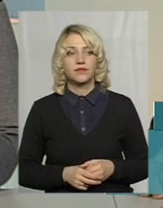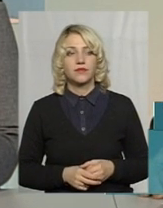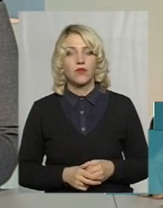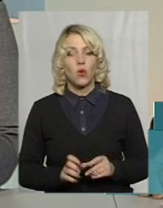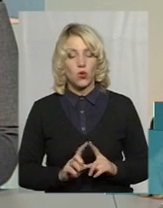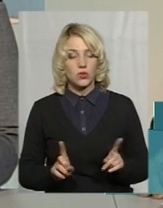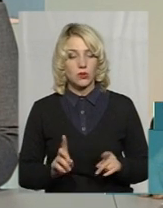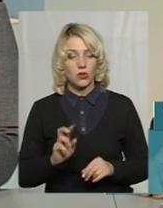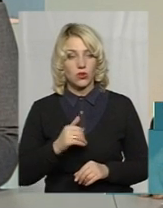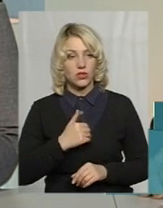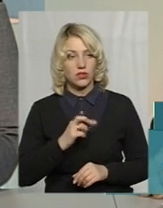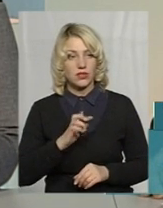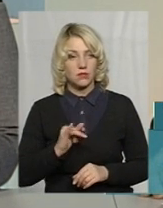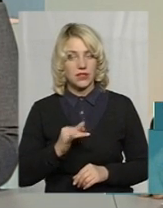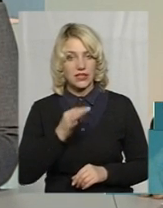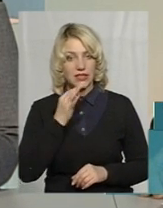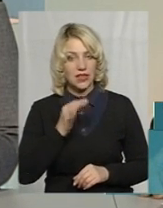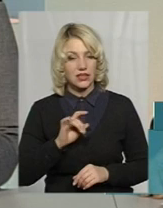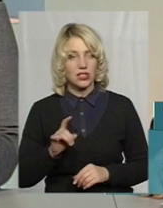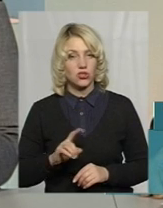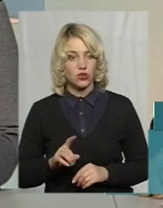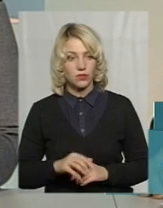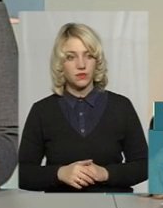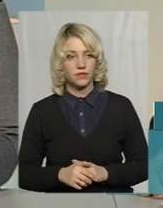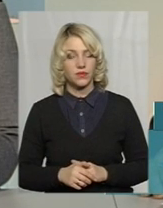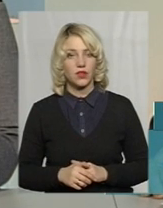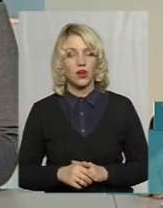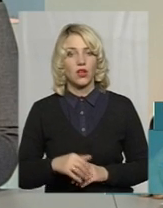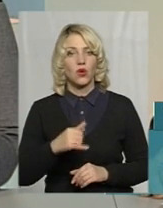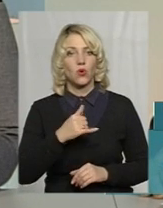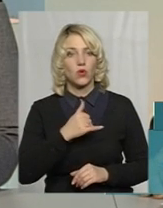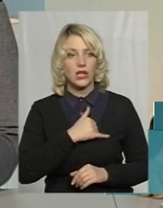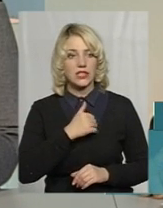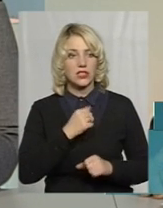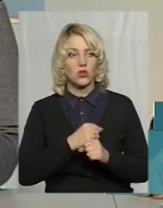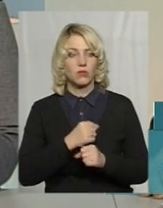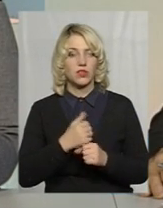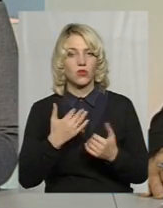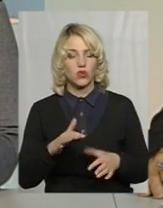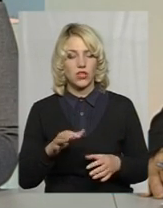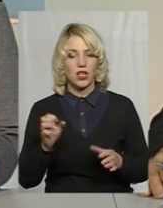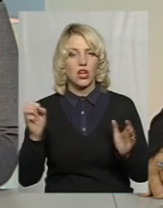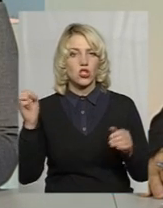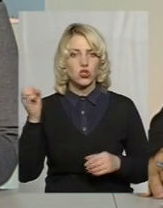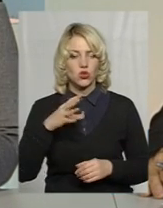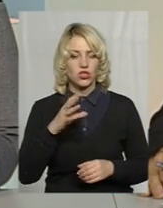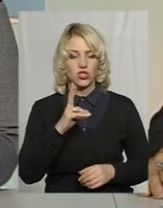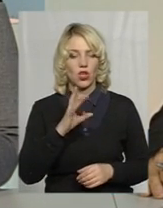Особливо хотіло б сказати, що в нас зроблений вже сонячний колектор,